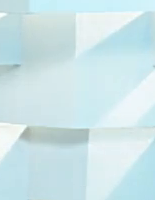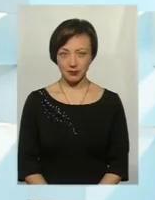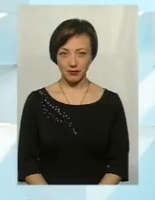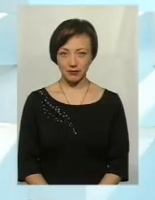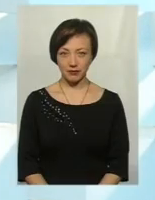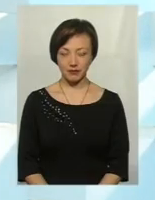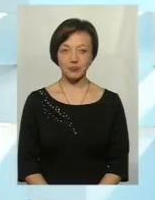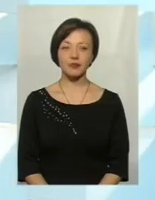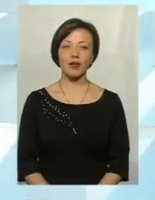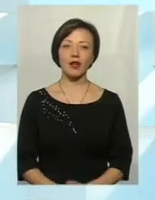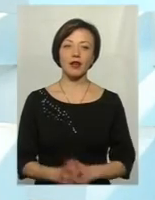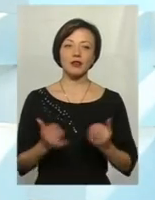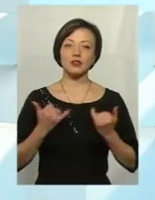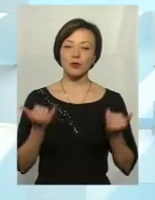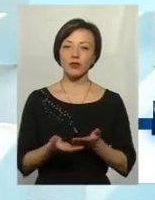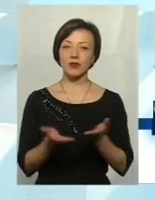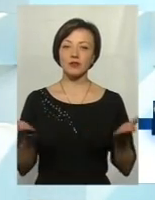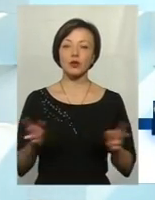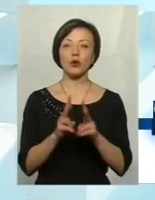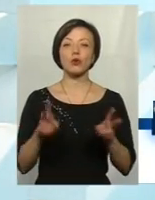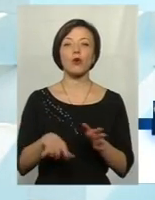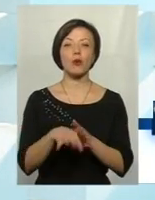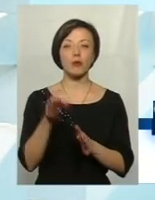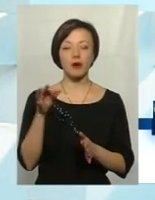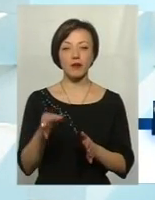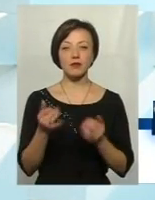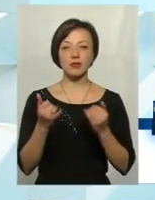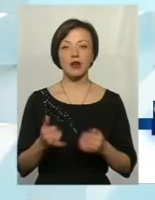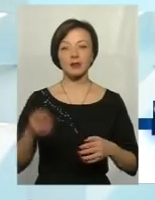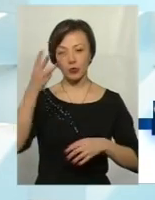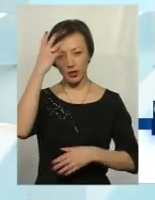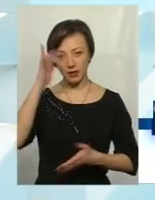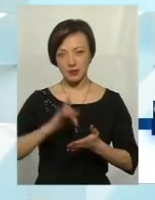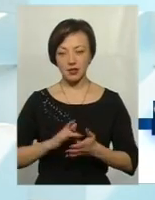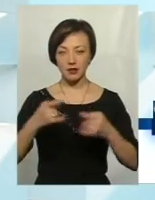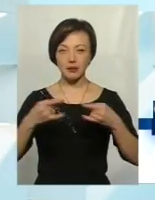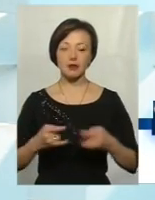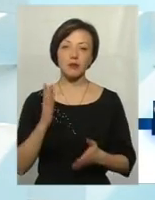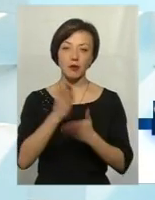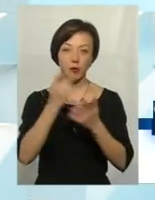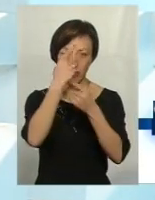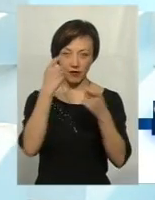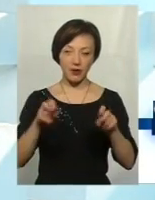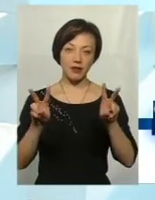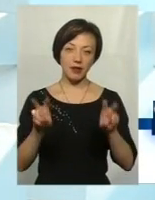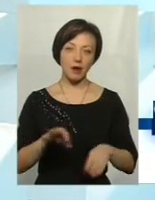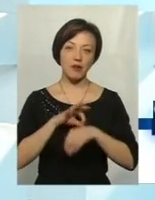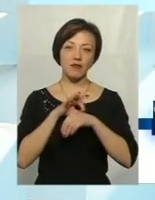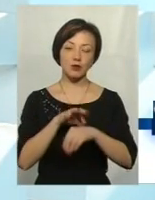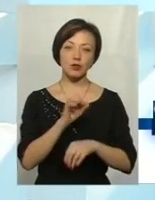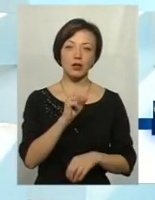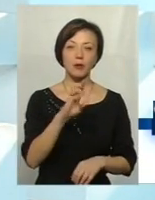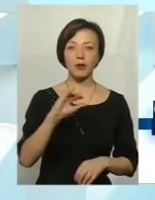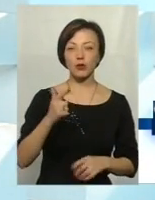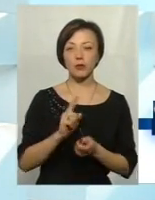Мої шанування усім, хто серед чималої кількості телеканалів у цій порі обрав саме поділяцентр на часі. прямому ефірі тема є Анна Бендюк,